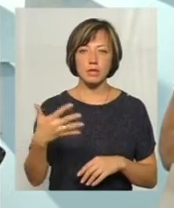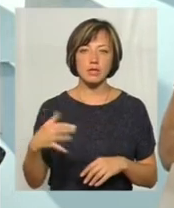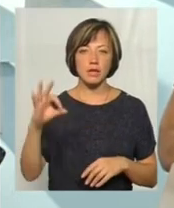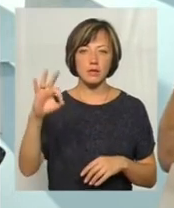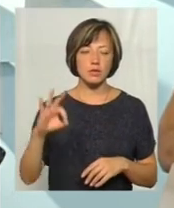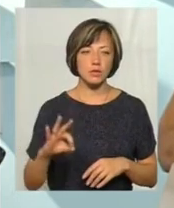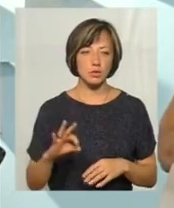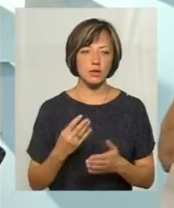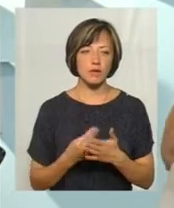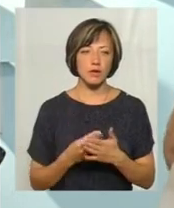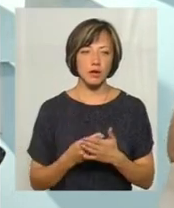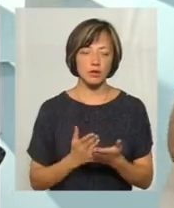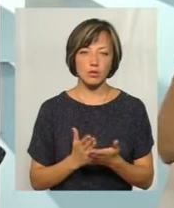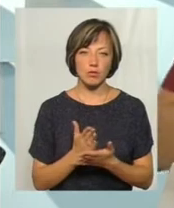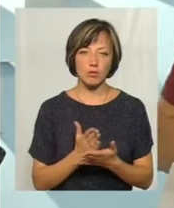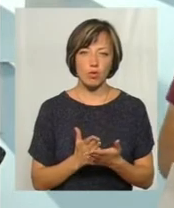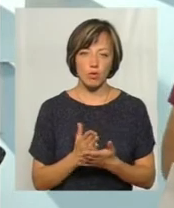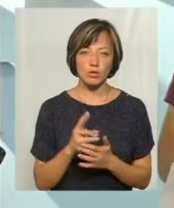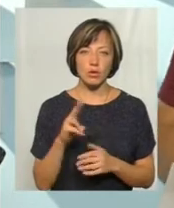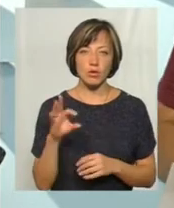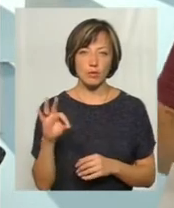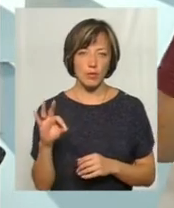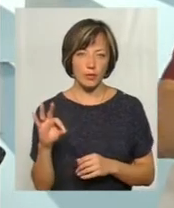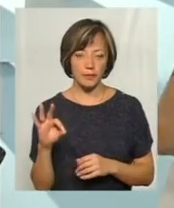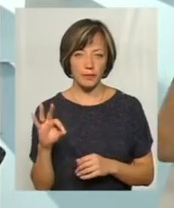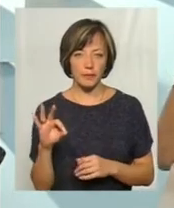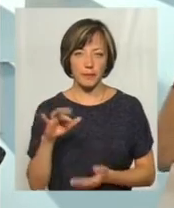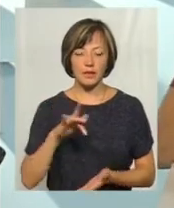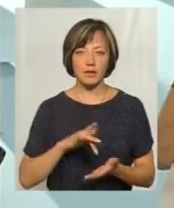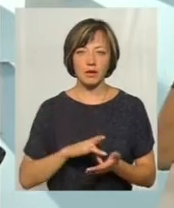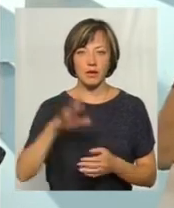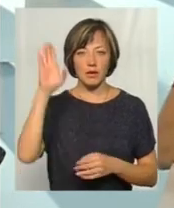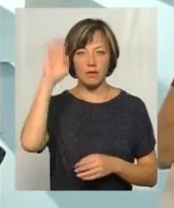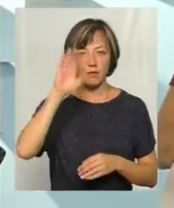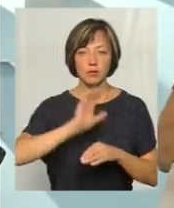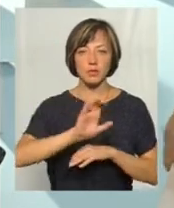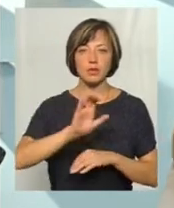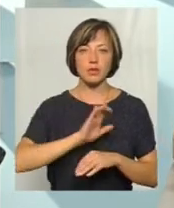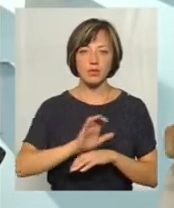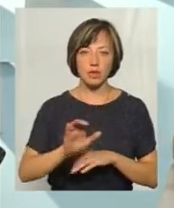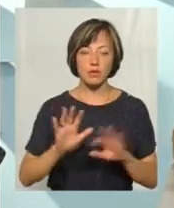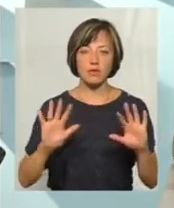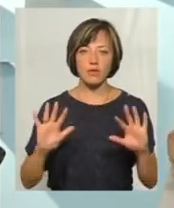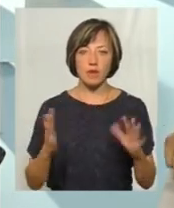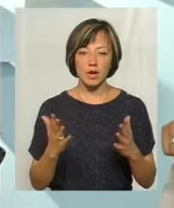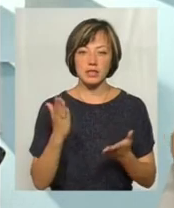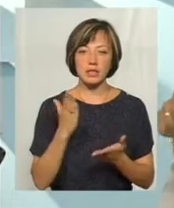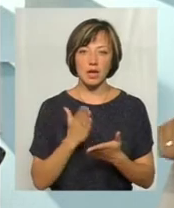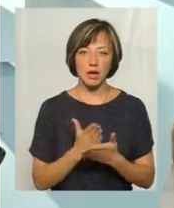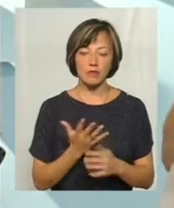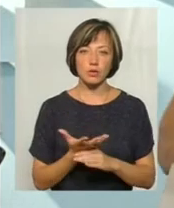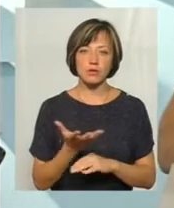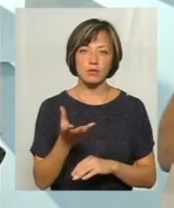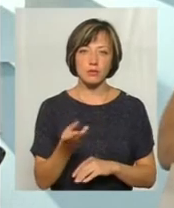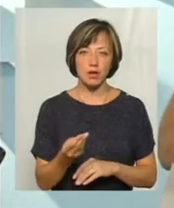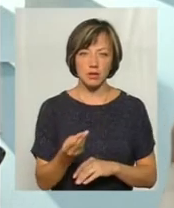вартості послуг по централізованому водопостачанню. У разі наявності сплати